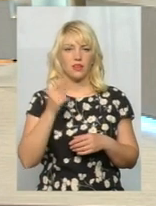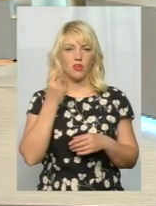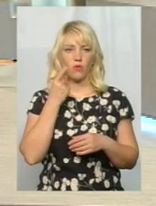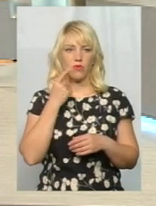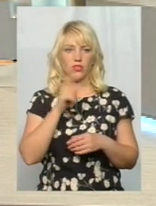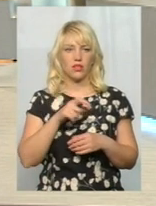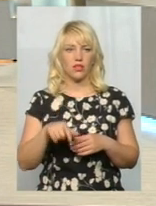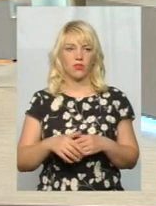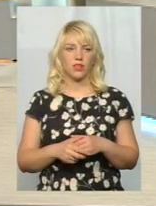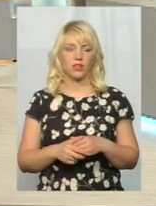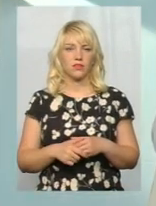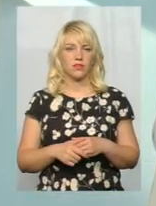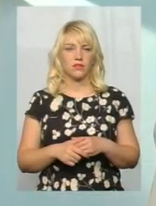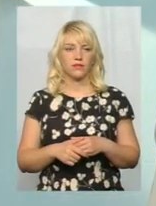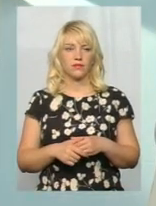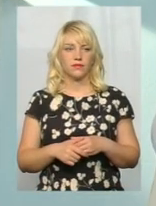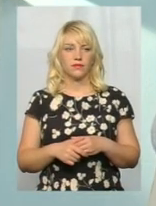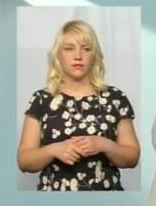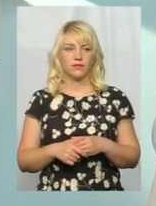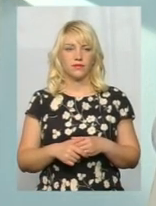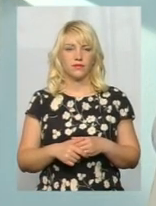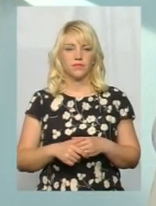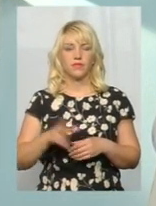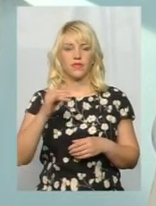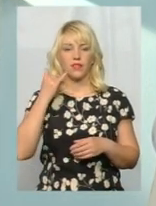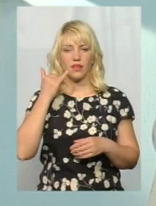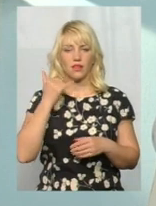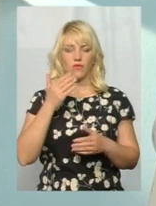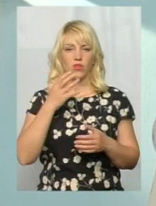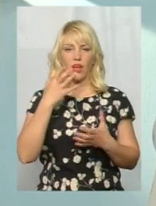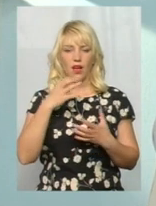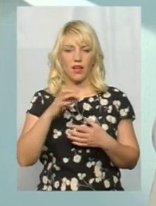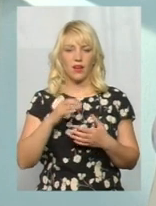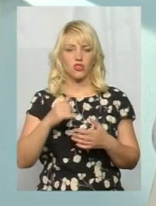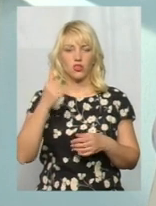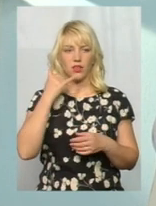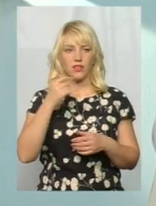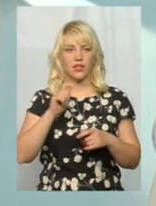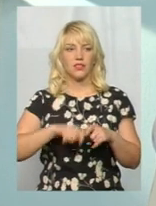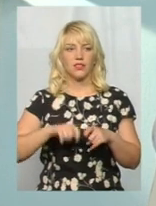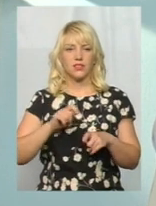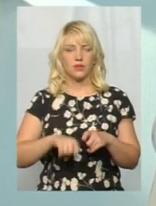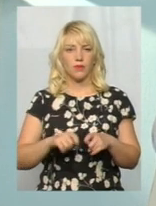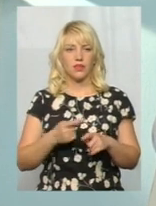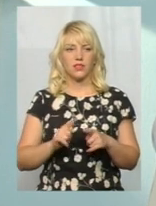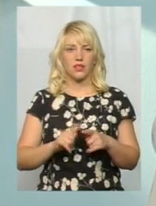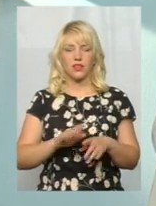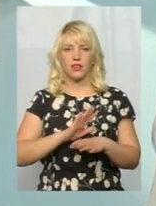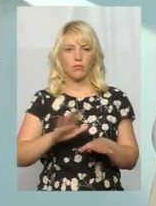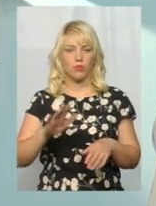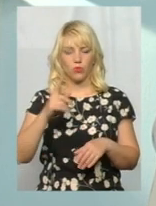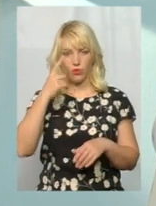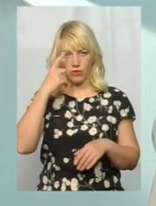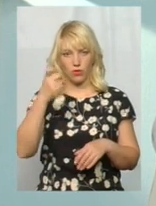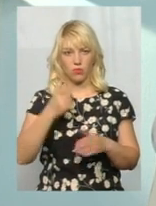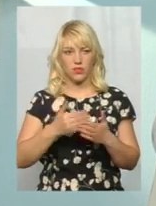громадян. На телефон гречої лінії інспекції, наскільки мені відомо, то не надходила інформація від пані